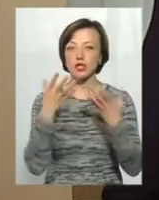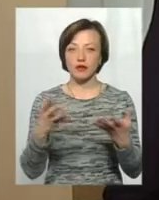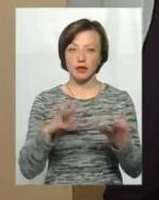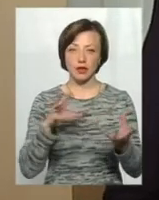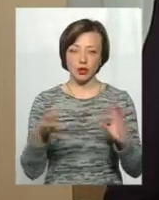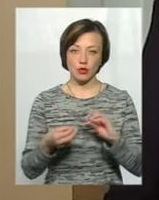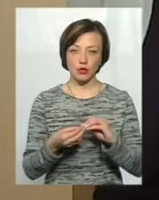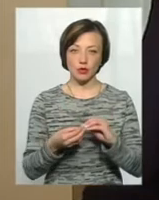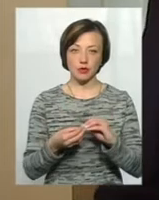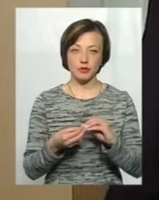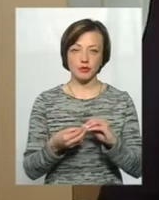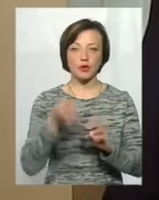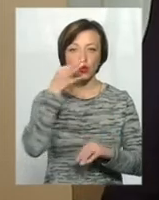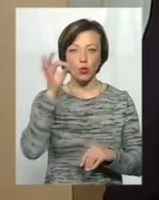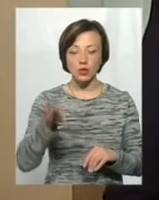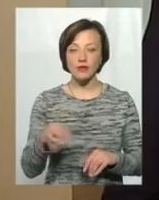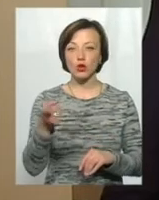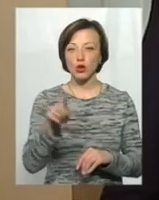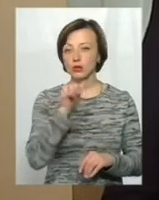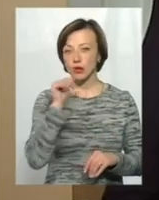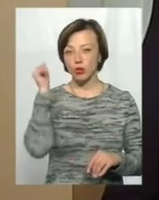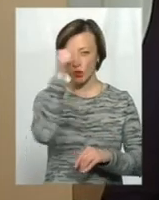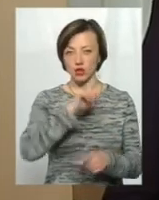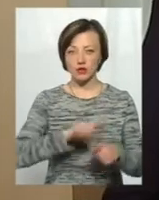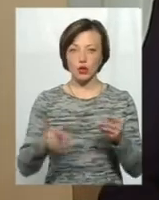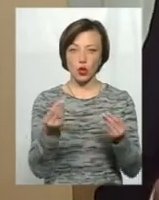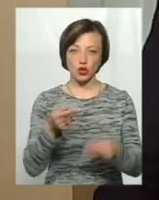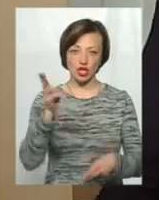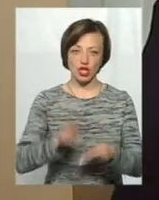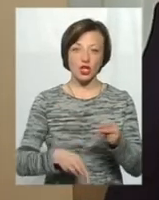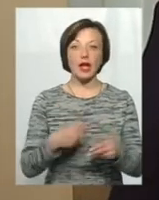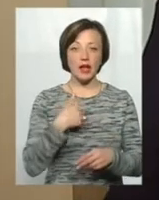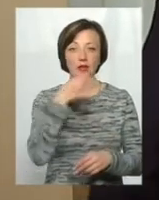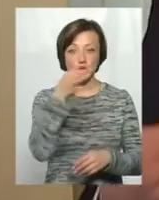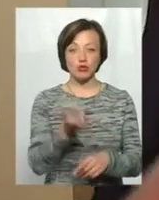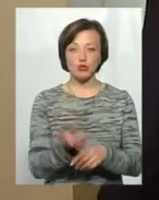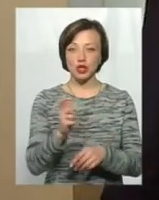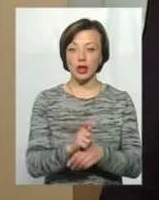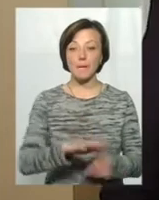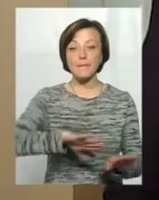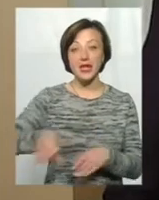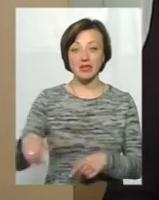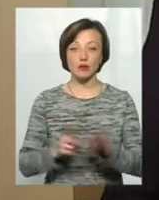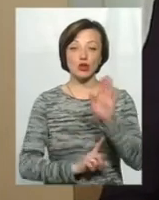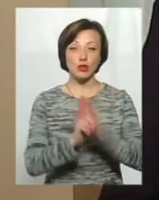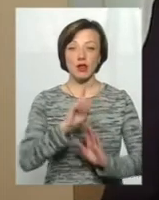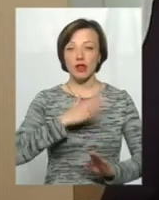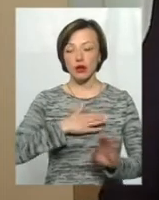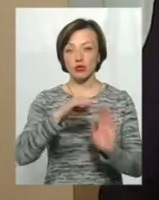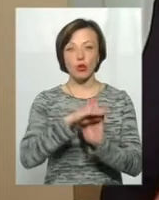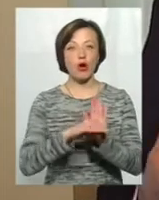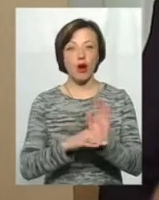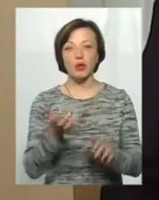досвід того, що в минулому році так швидко кошти закінчать. Скажу більше. Після того, як ми запустили нашу програму